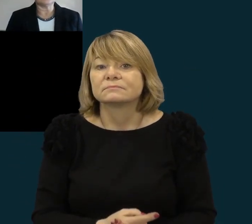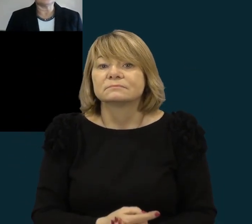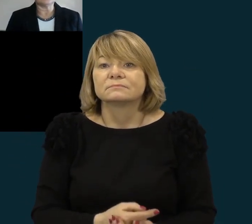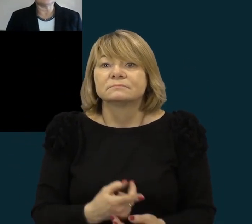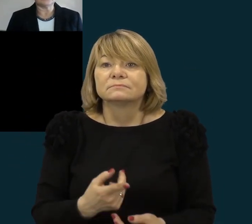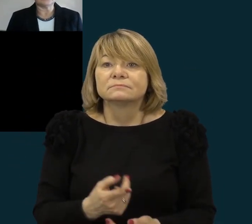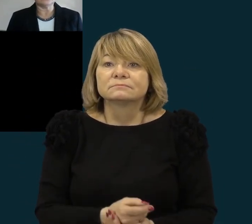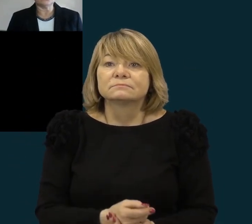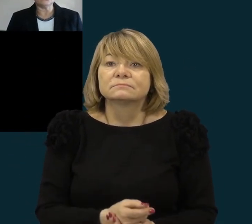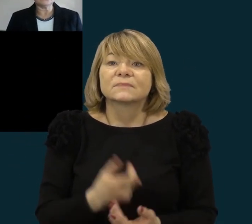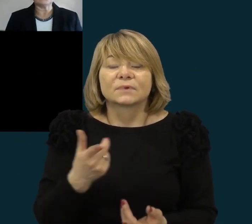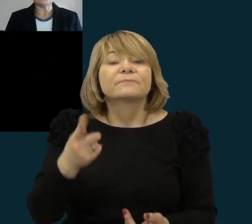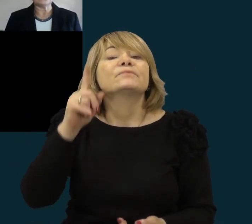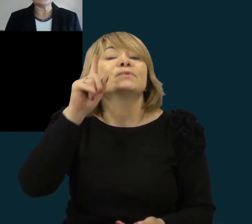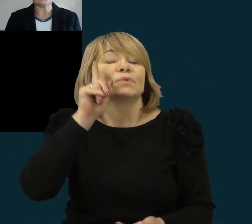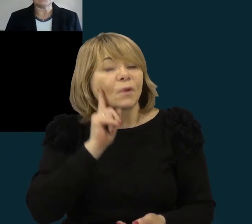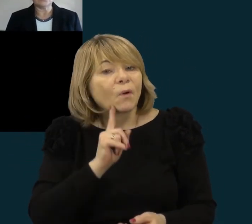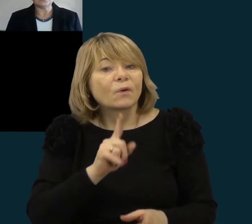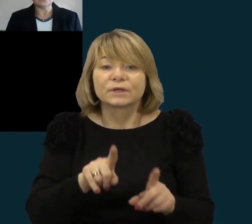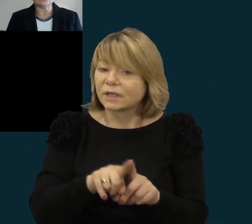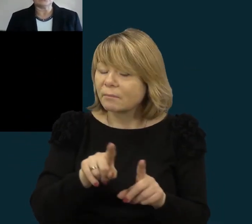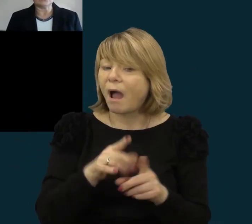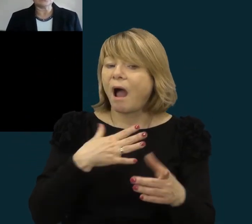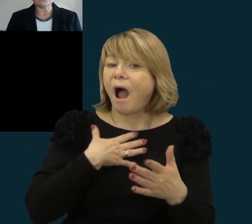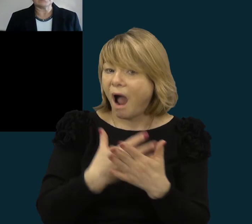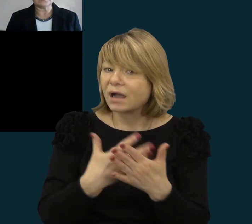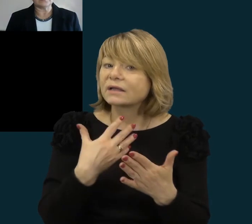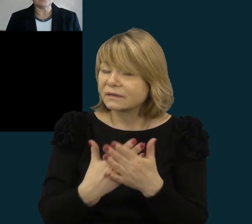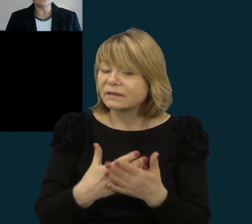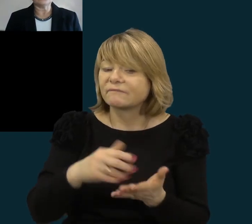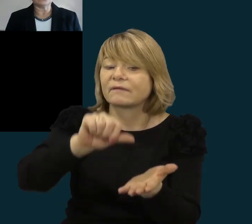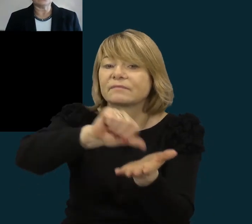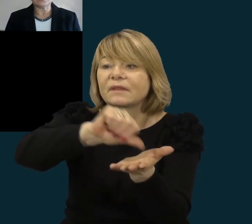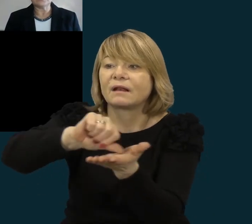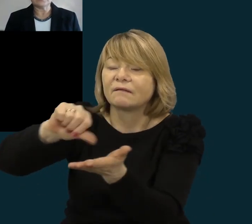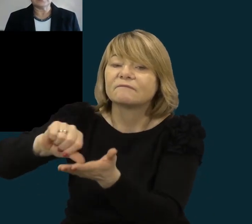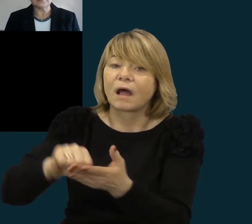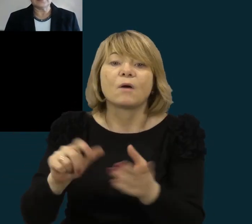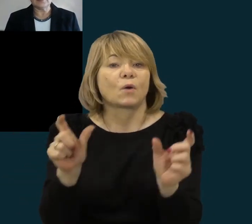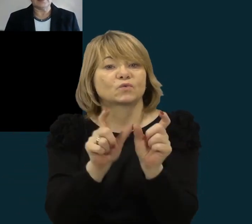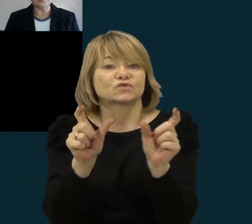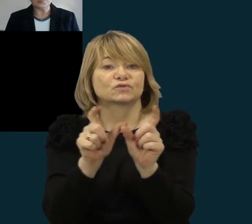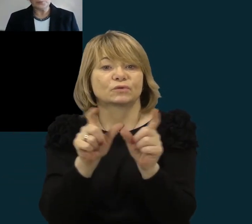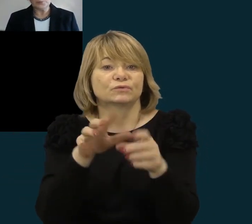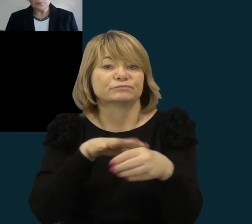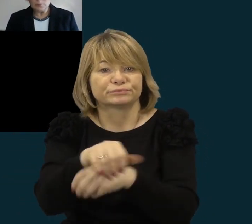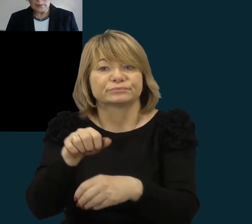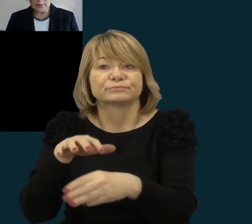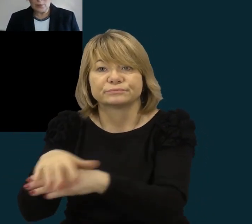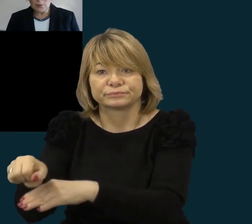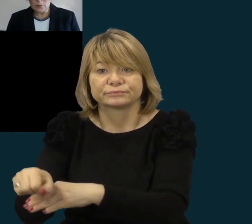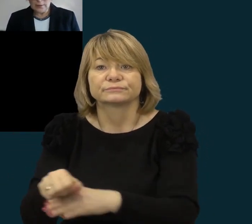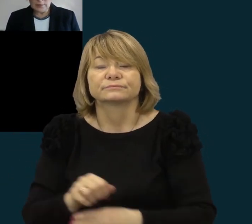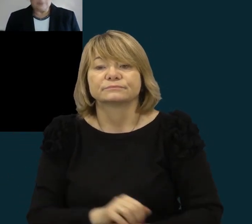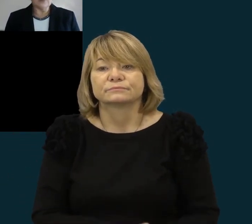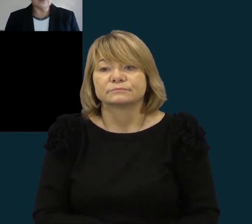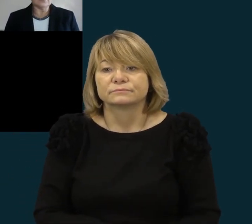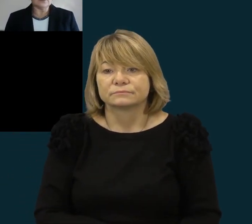nu, nori aktyviai įsitraukę į tos, sakykim, užduoties atlikimą. Jeigu